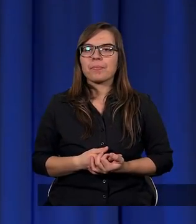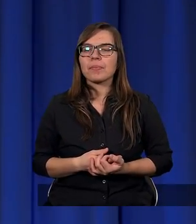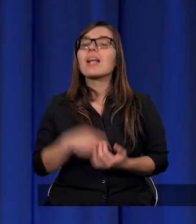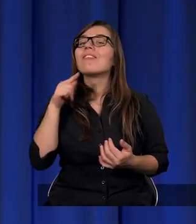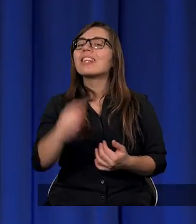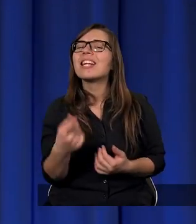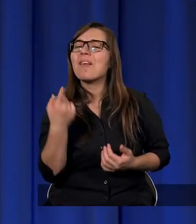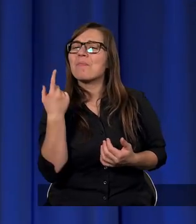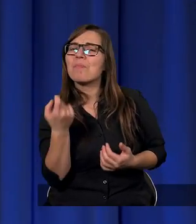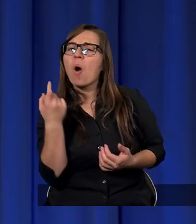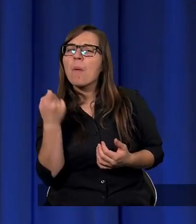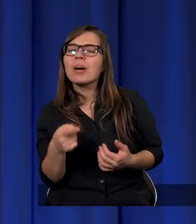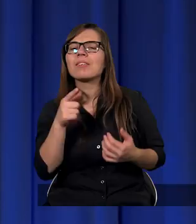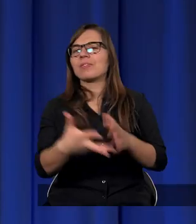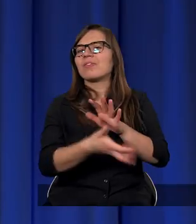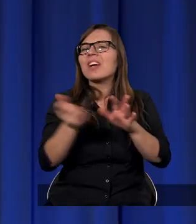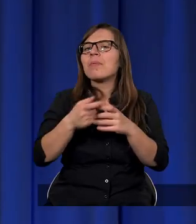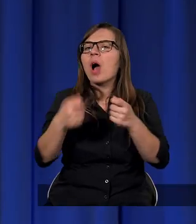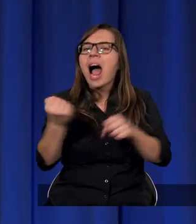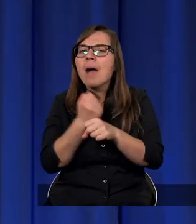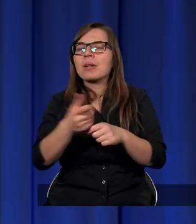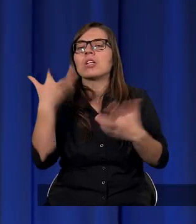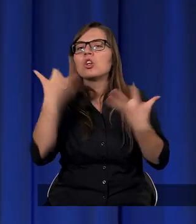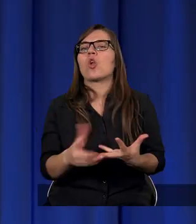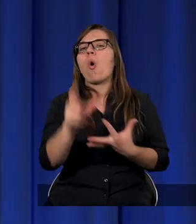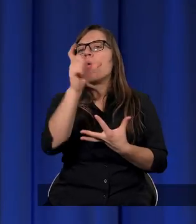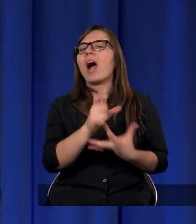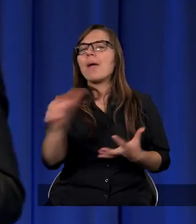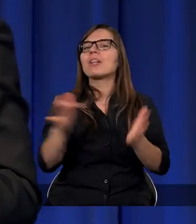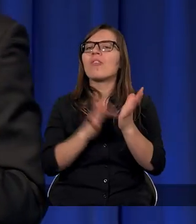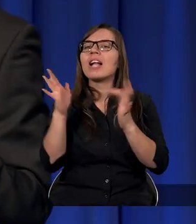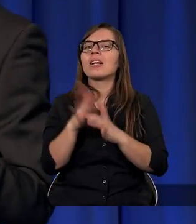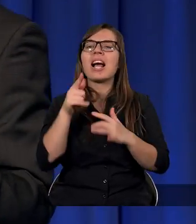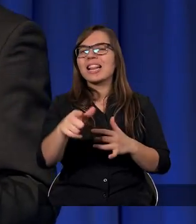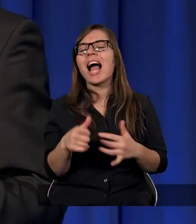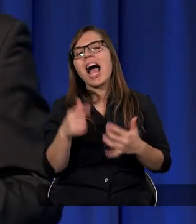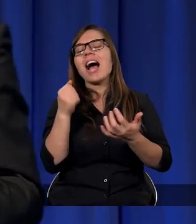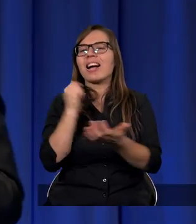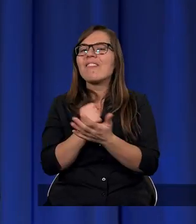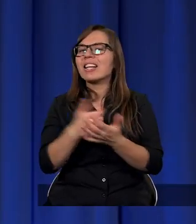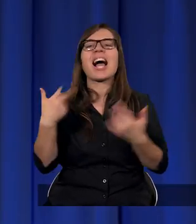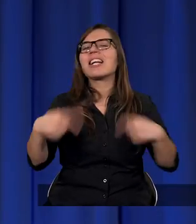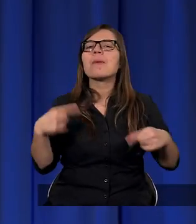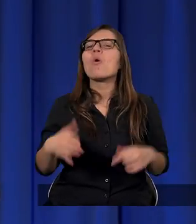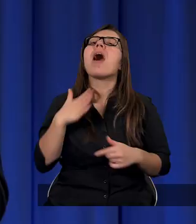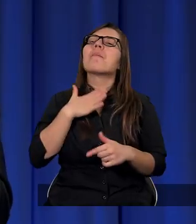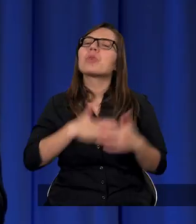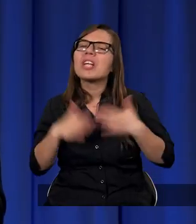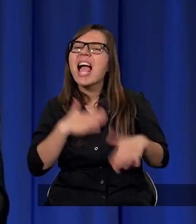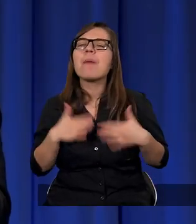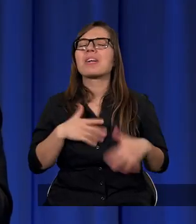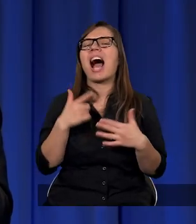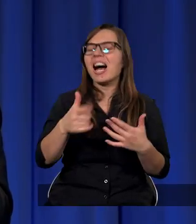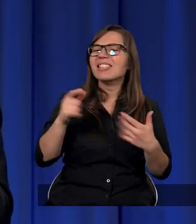I w tym momencie Żydzi porywają kamienie i chcą go ukamienować. Chociaż do tej pory ta debata nie była zbyt przyjemna, oni tam się z nim ścierali,